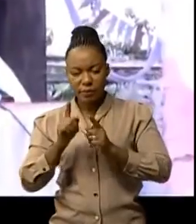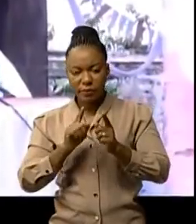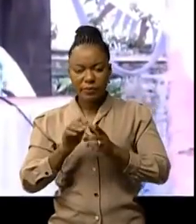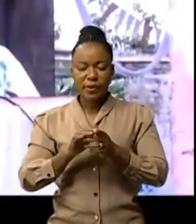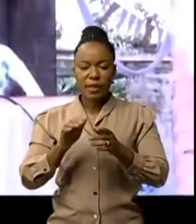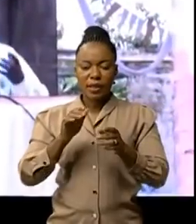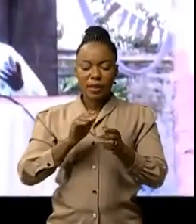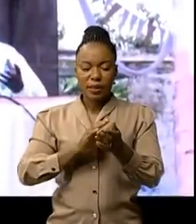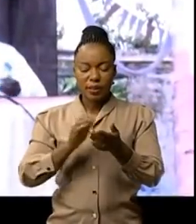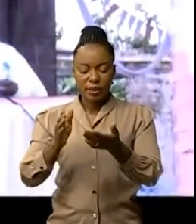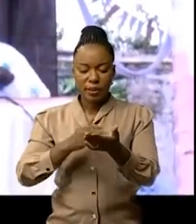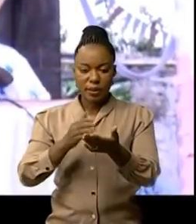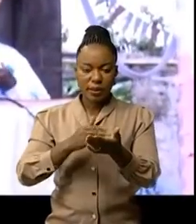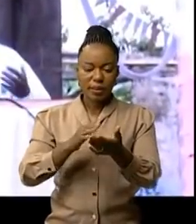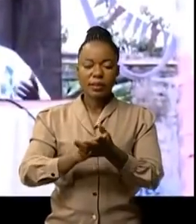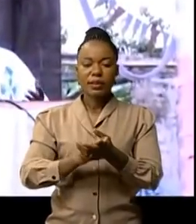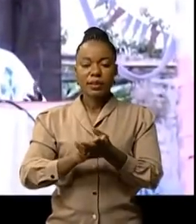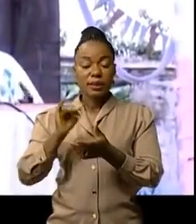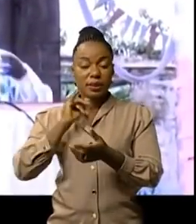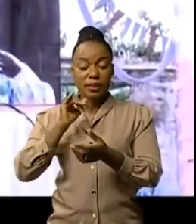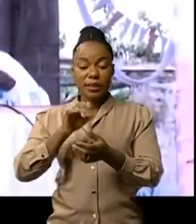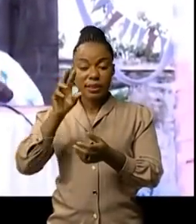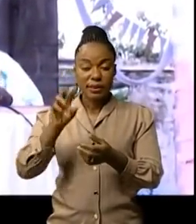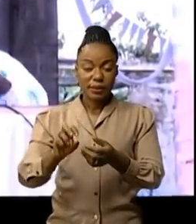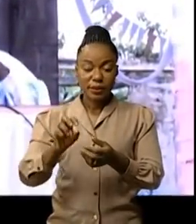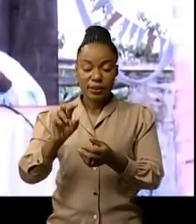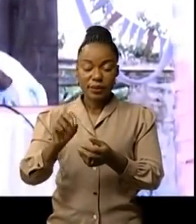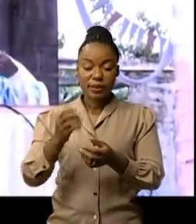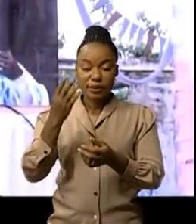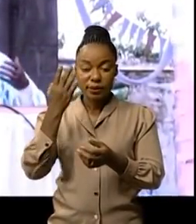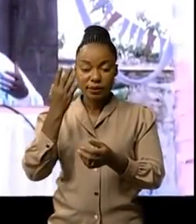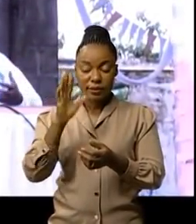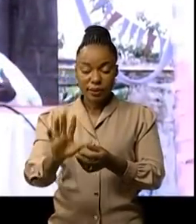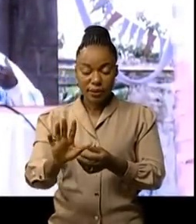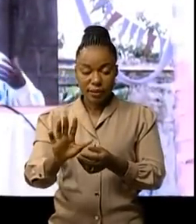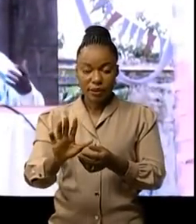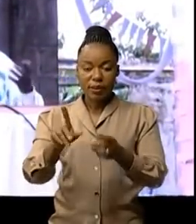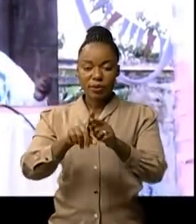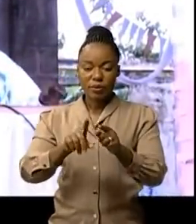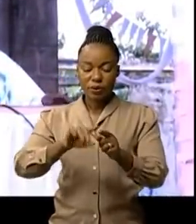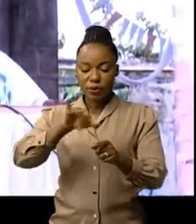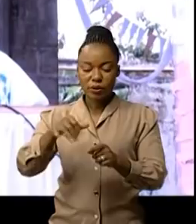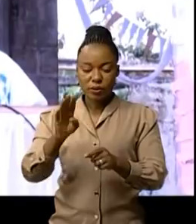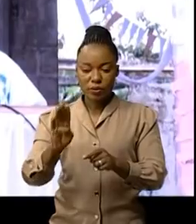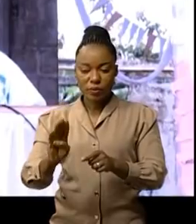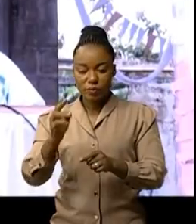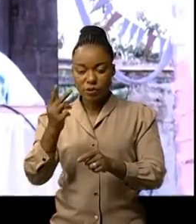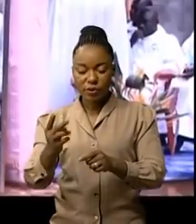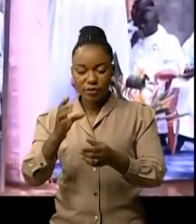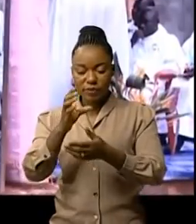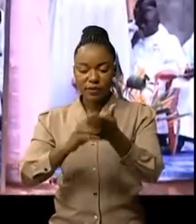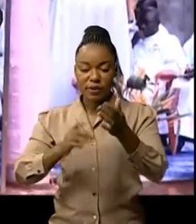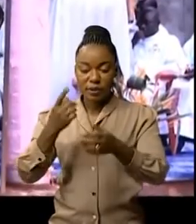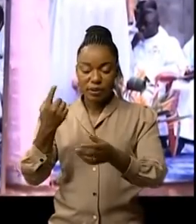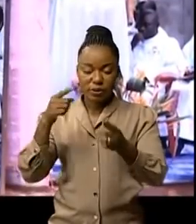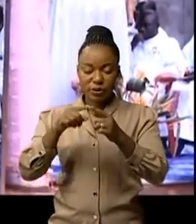écritures saintes d'Ésaïe 35 verset 4 à 7a et Jacob chapitre 2 verset 1 à 5 ainsi que